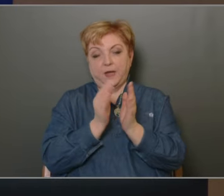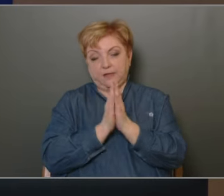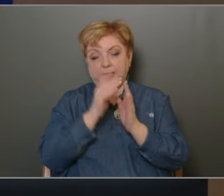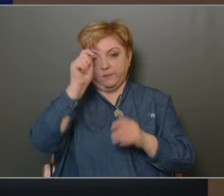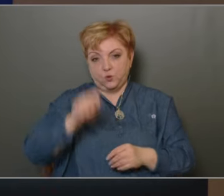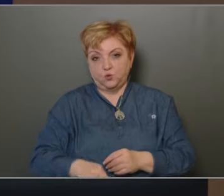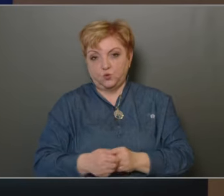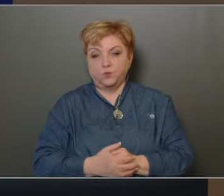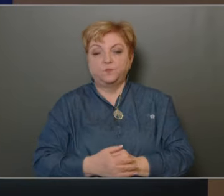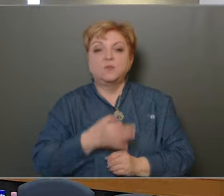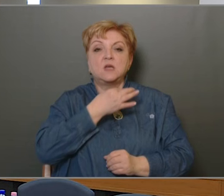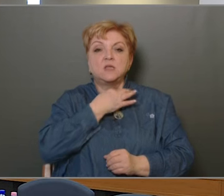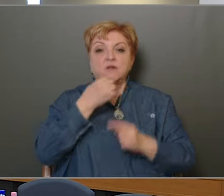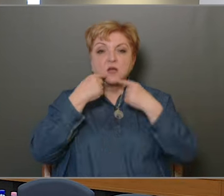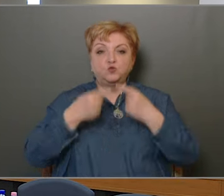kérem, döntsünk.